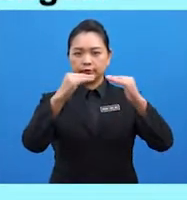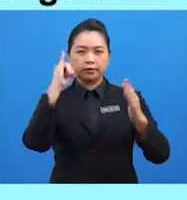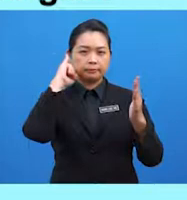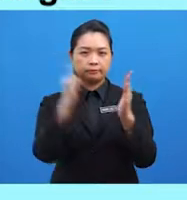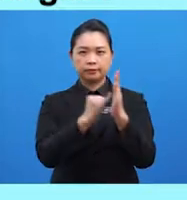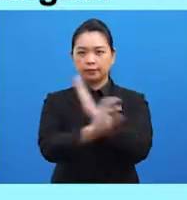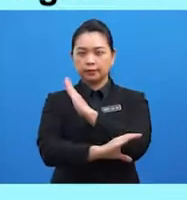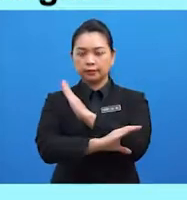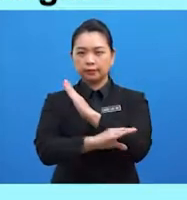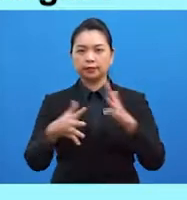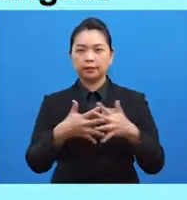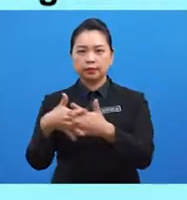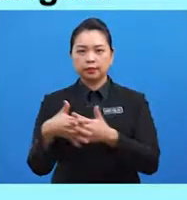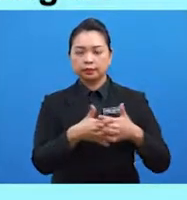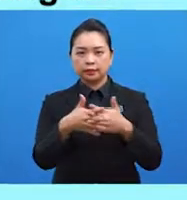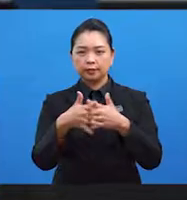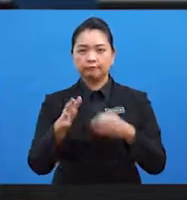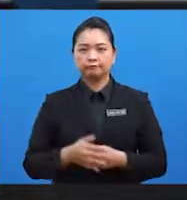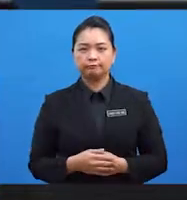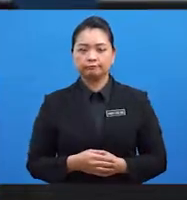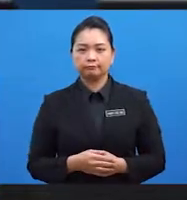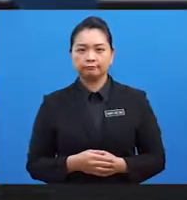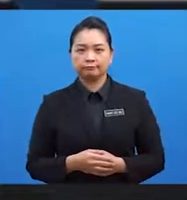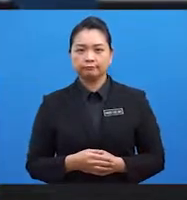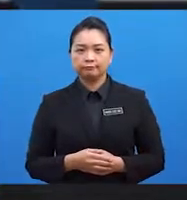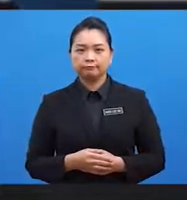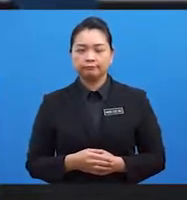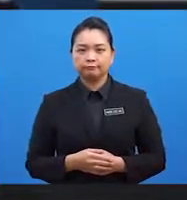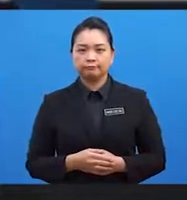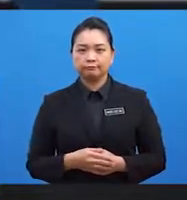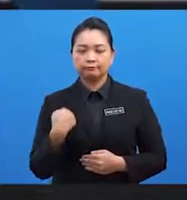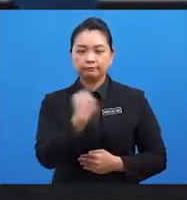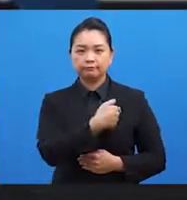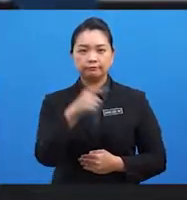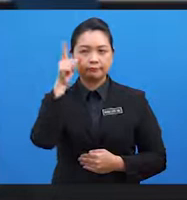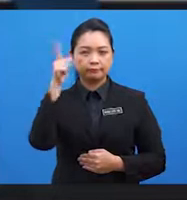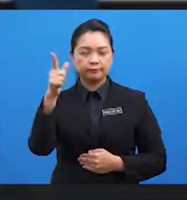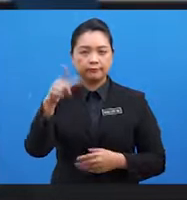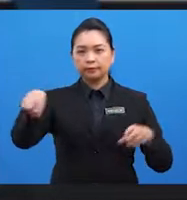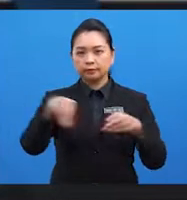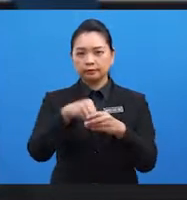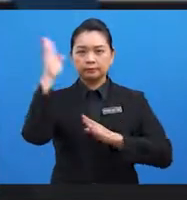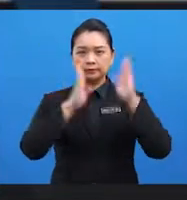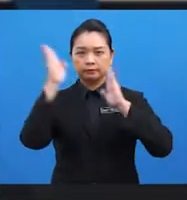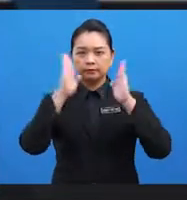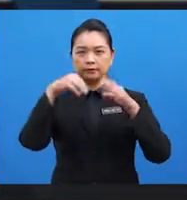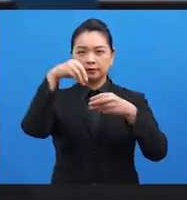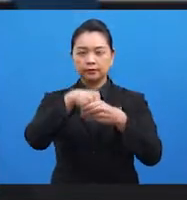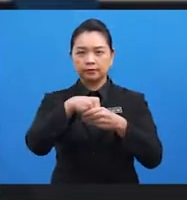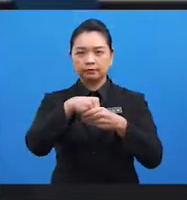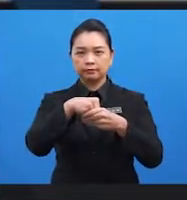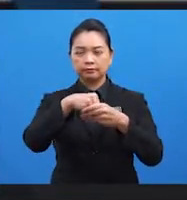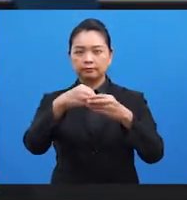di peringkat antarabangsa. Baiklah murid-murid, marilah kita lihat penglibatan Malaysia dalam